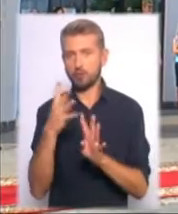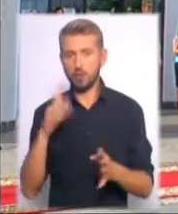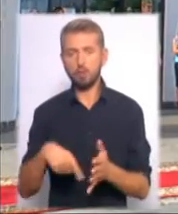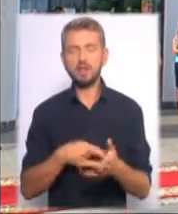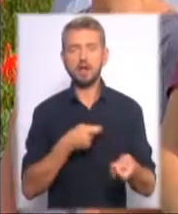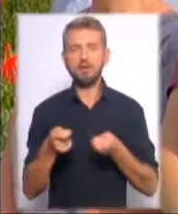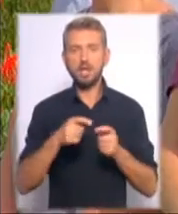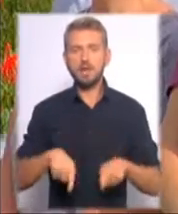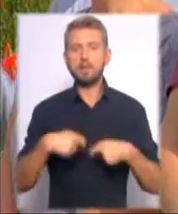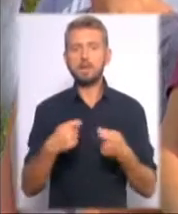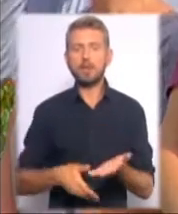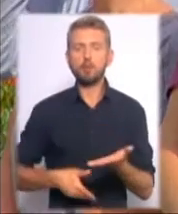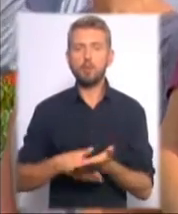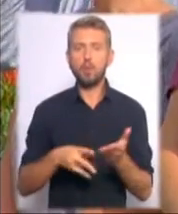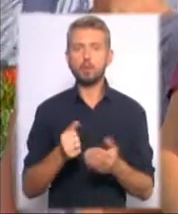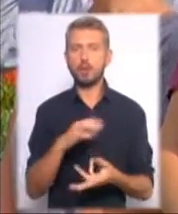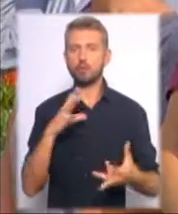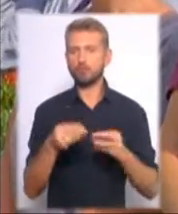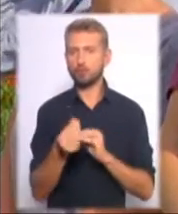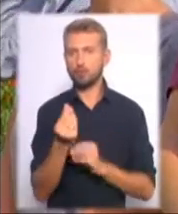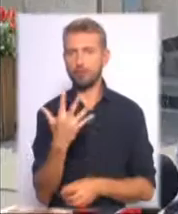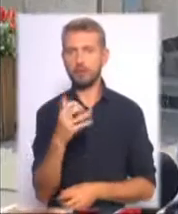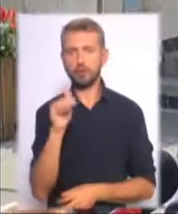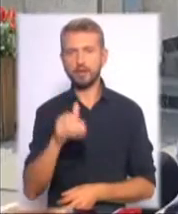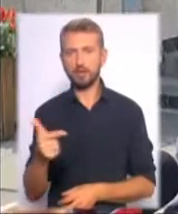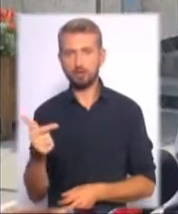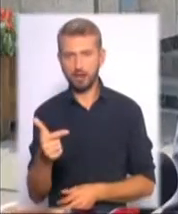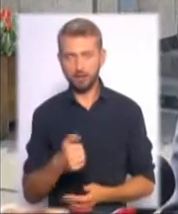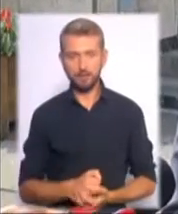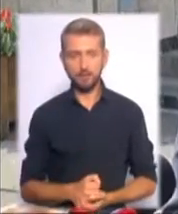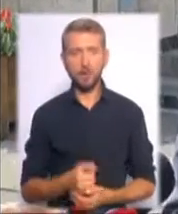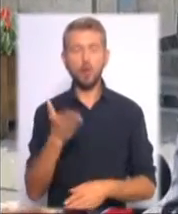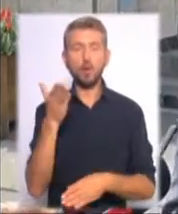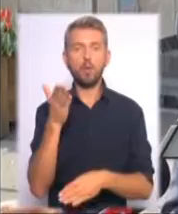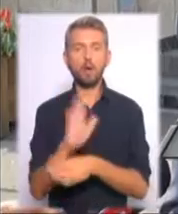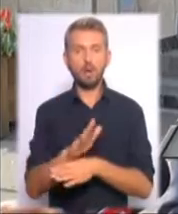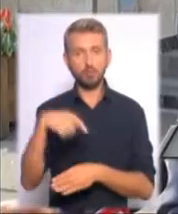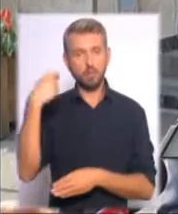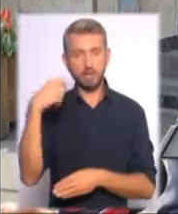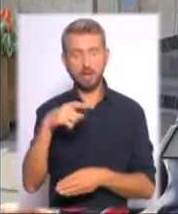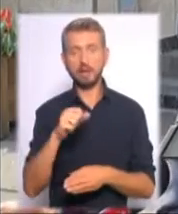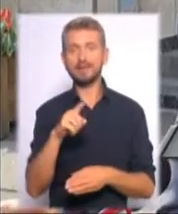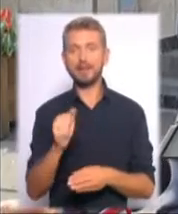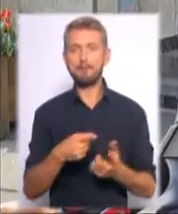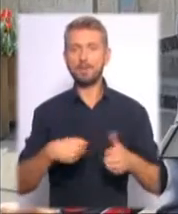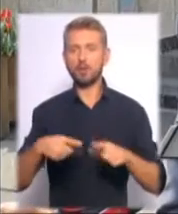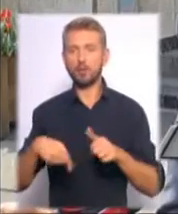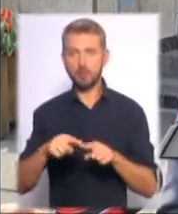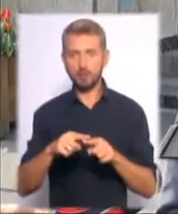на суму понад 500 тисяч гривень двом підшафтним військовим частинам. Указом президента за підрозділом КМДА,